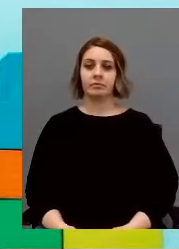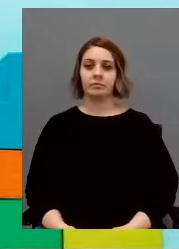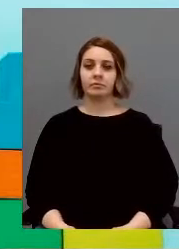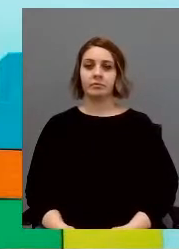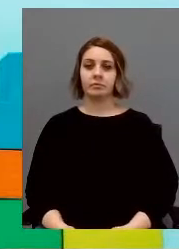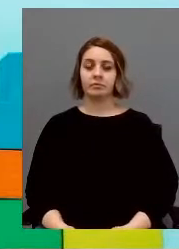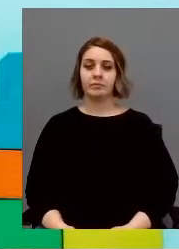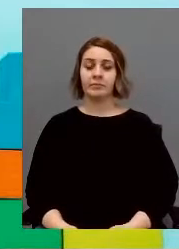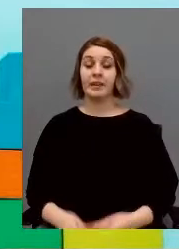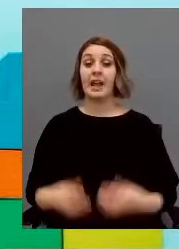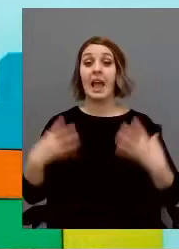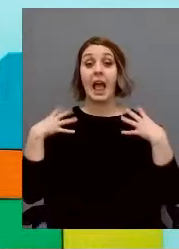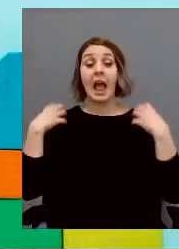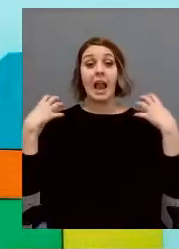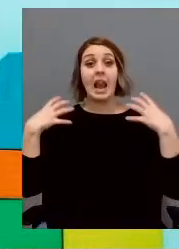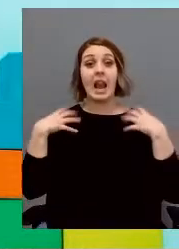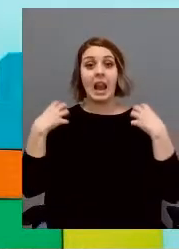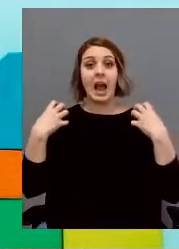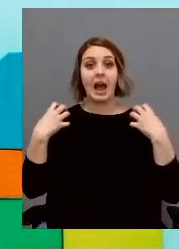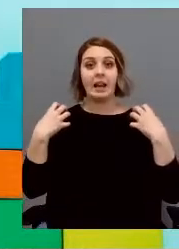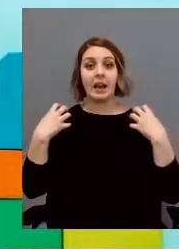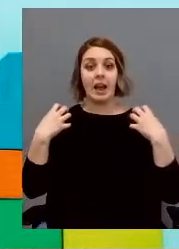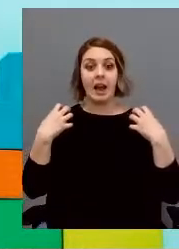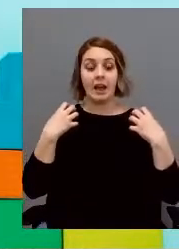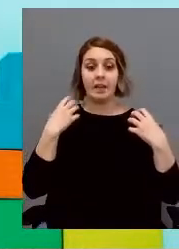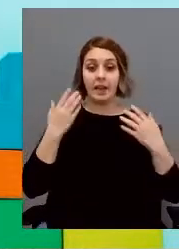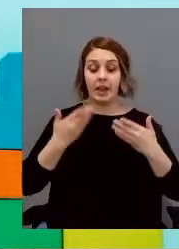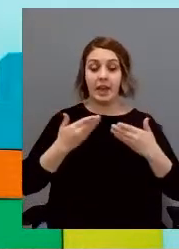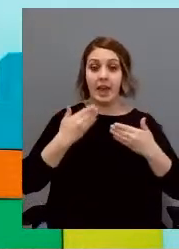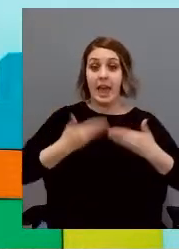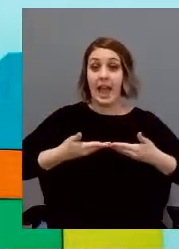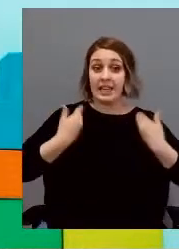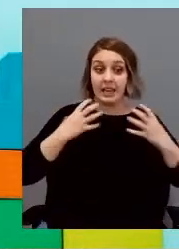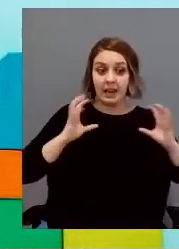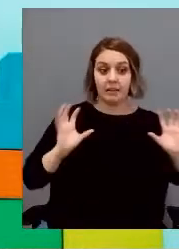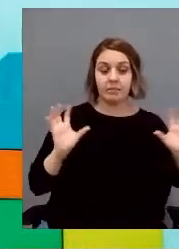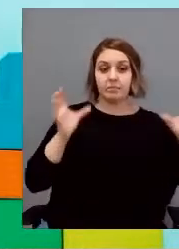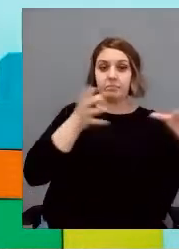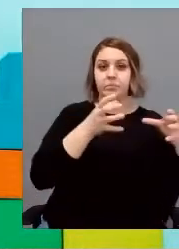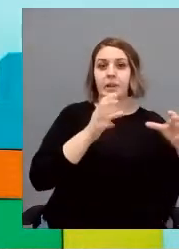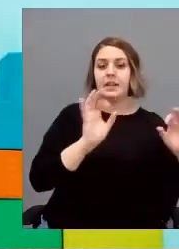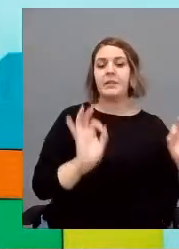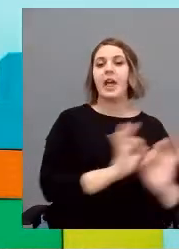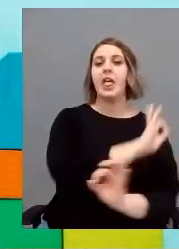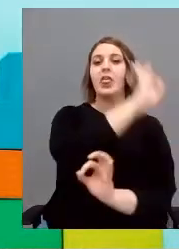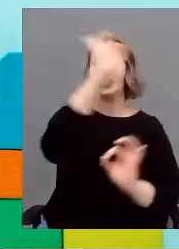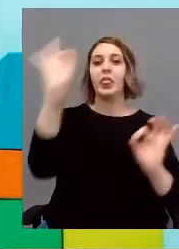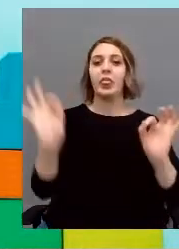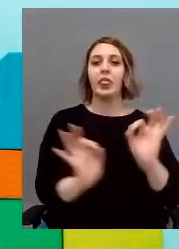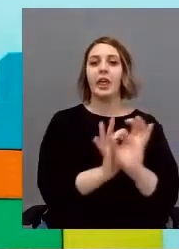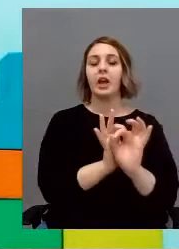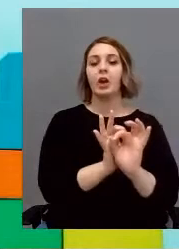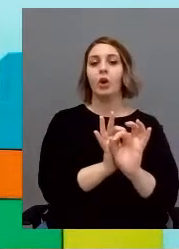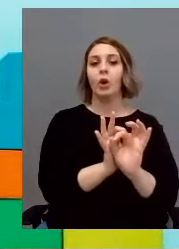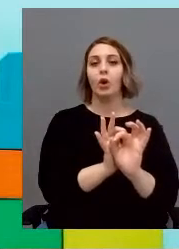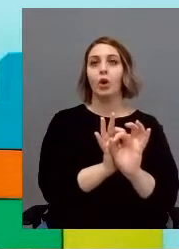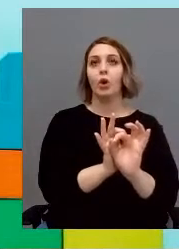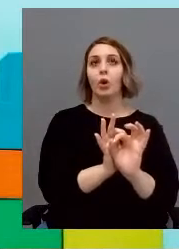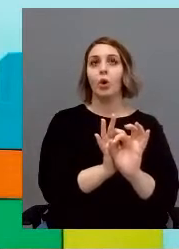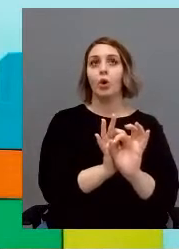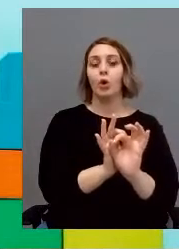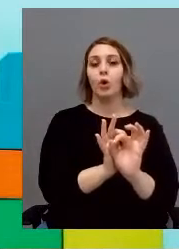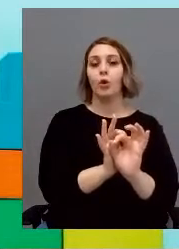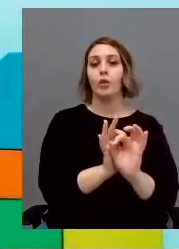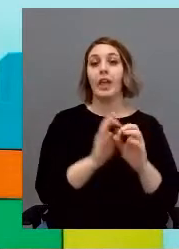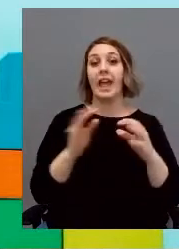lana che si deriva della esquila cerrarà un ciclo nel del trabacco di